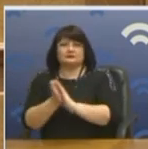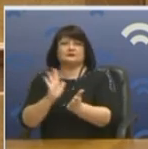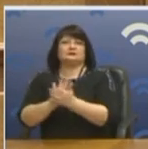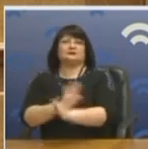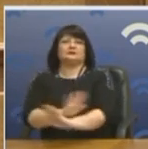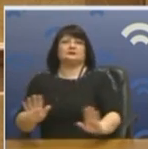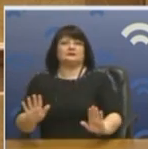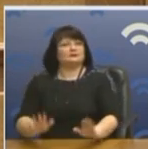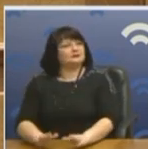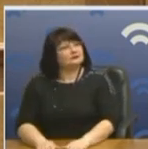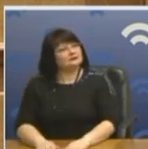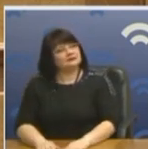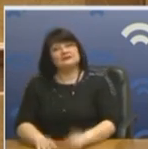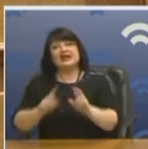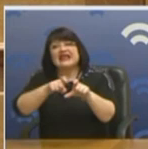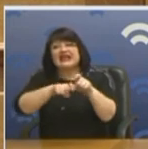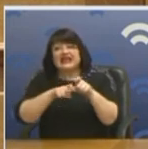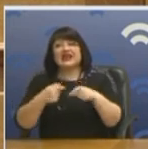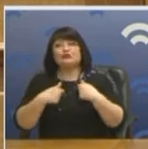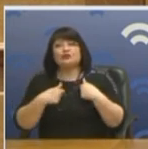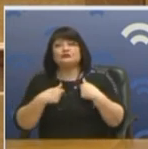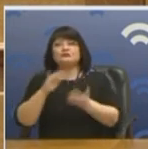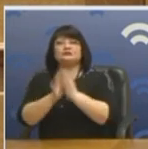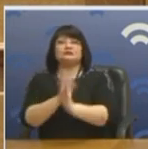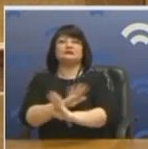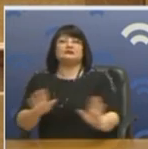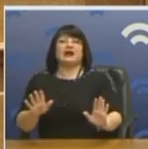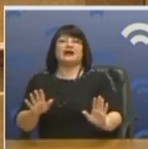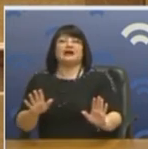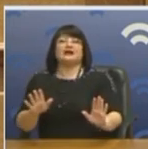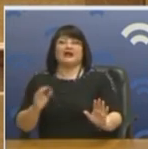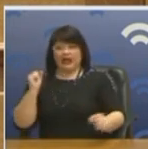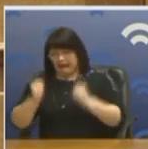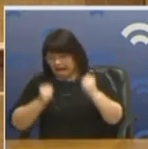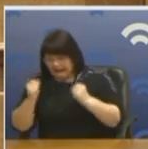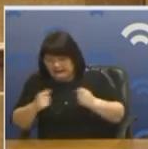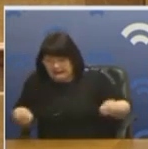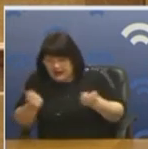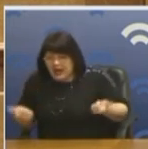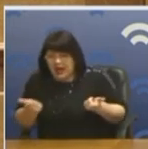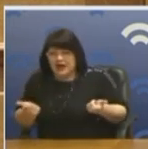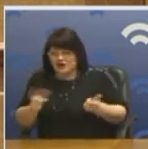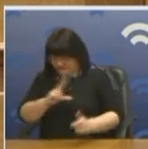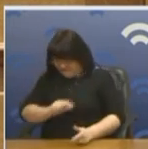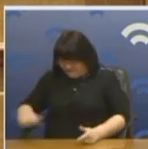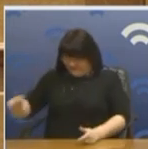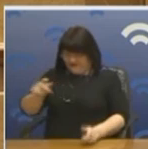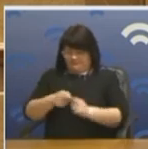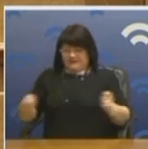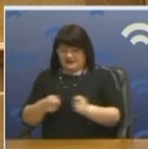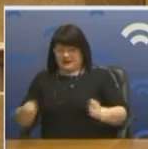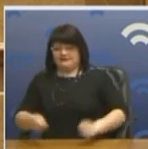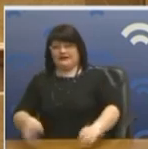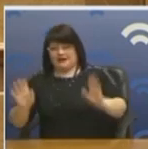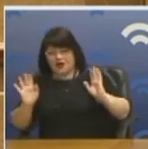Θα κολλήσει εταιρεία. Θα τρέκετε πάλι πίσω από την εξένιξη. Γι' αυτό λέμε οριζόντια μέτρα, οριζόντια μέτρα, όχι